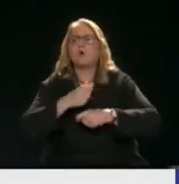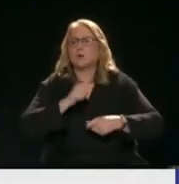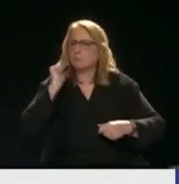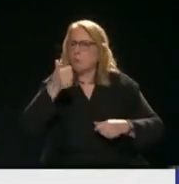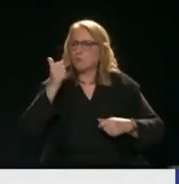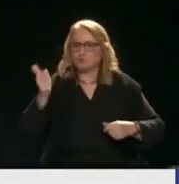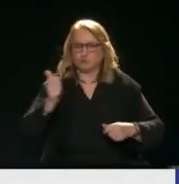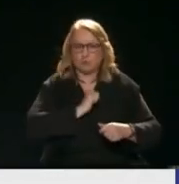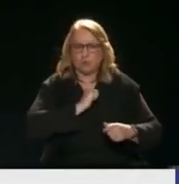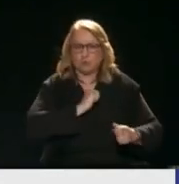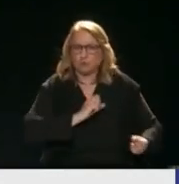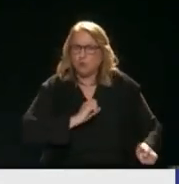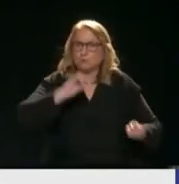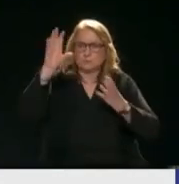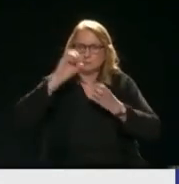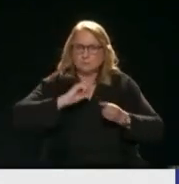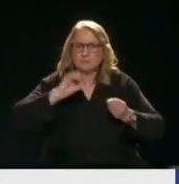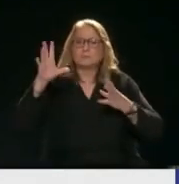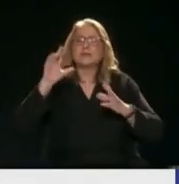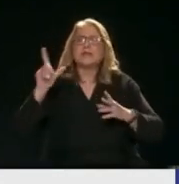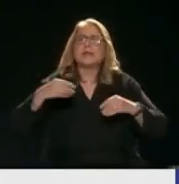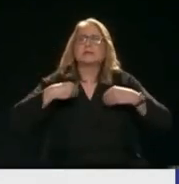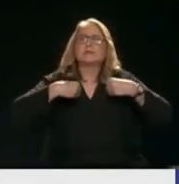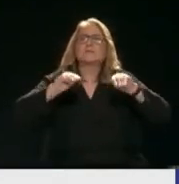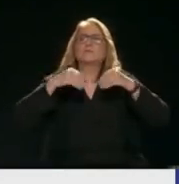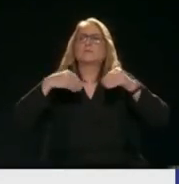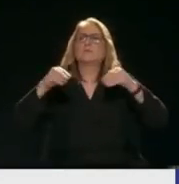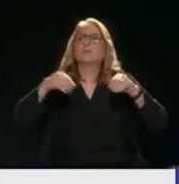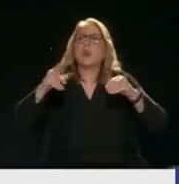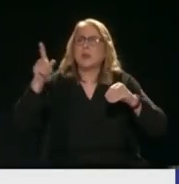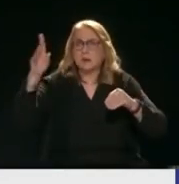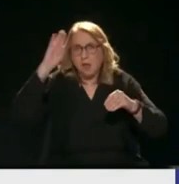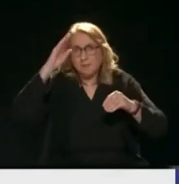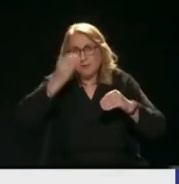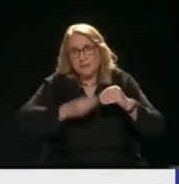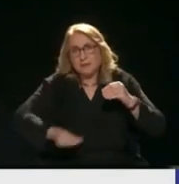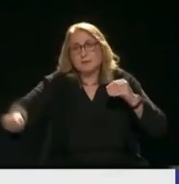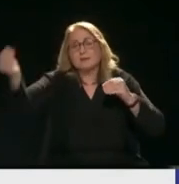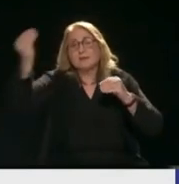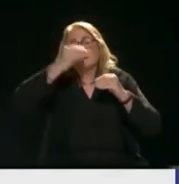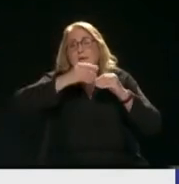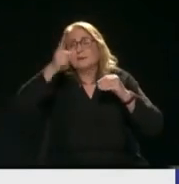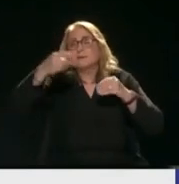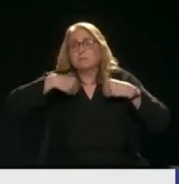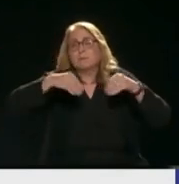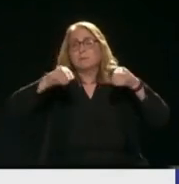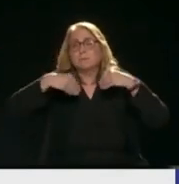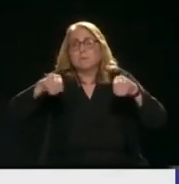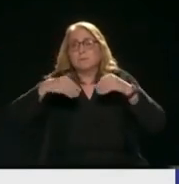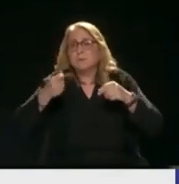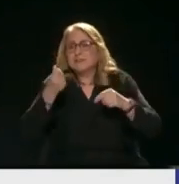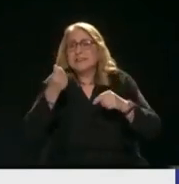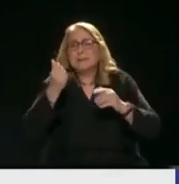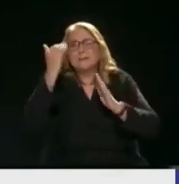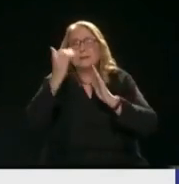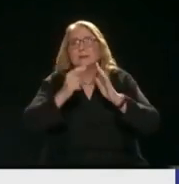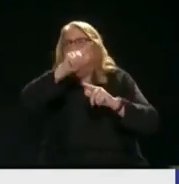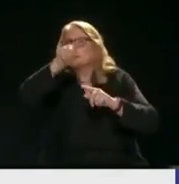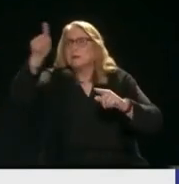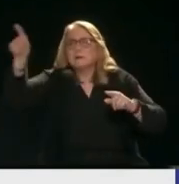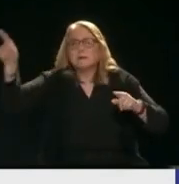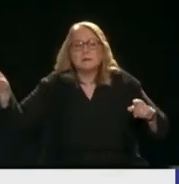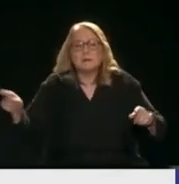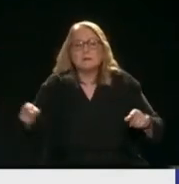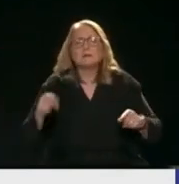πουλάνε Ελλάδη στο ΜΕΤΑ Σαν Αμερικοί πουλάνε Στην Ευστραλία, στο Καναδά Είναι ενέργεια από τους ίδιους τους εμπόρους Και για το ωφελό